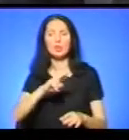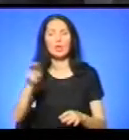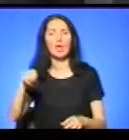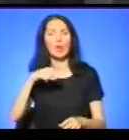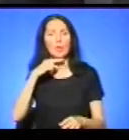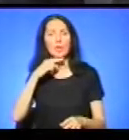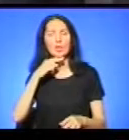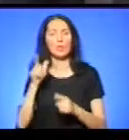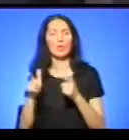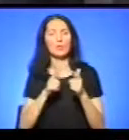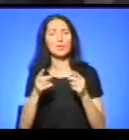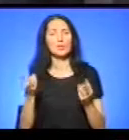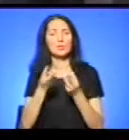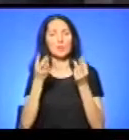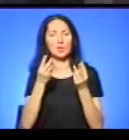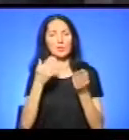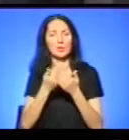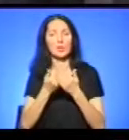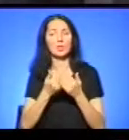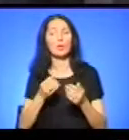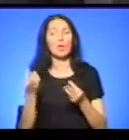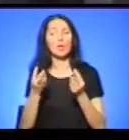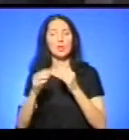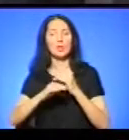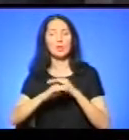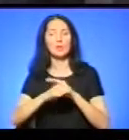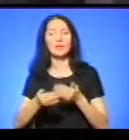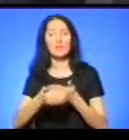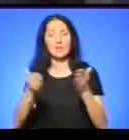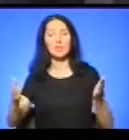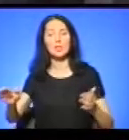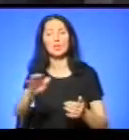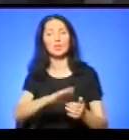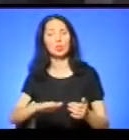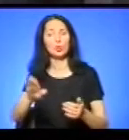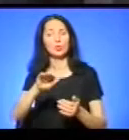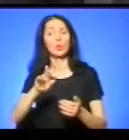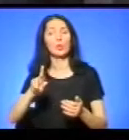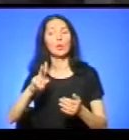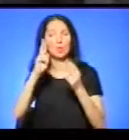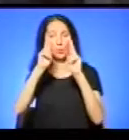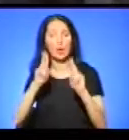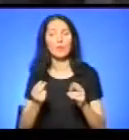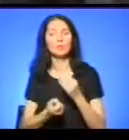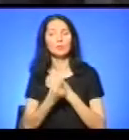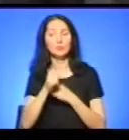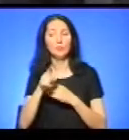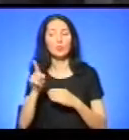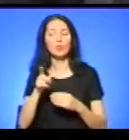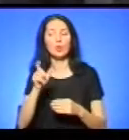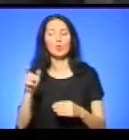Якщо ми говоримо про пожежі на відкритих територіях, то, як правило, вони виникають через те, що люди,